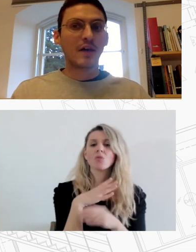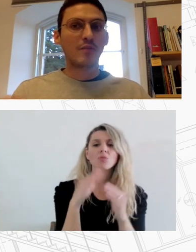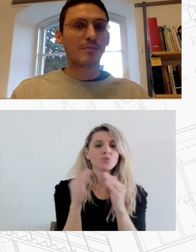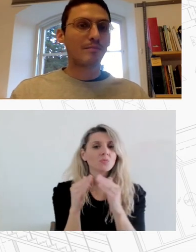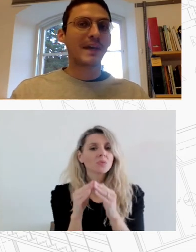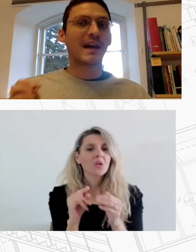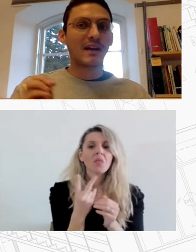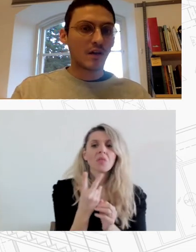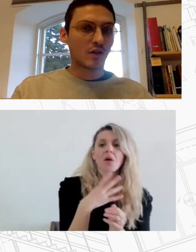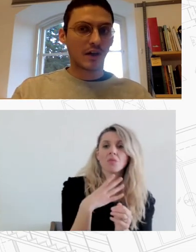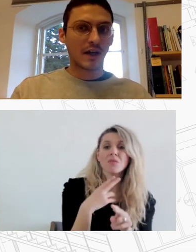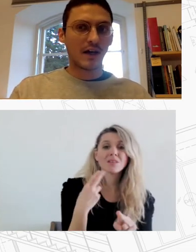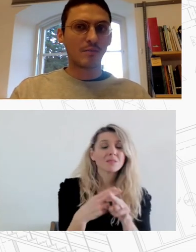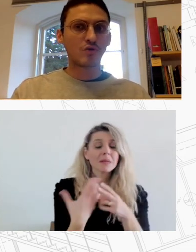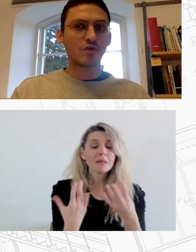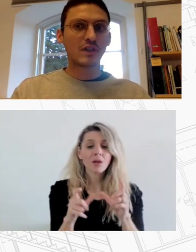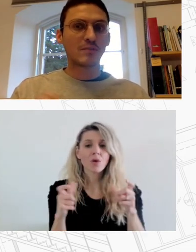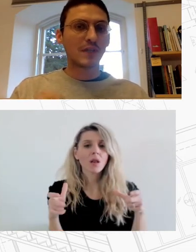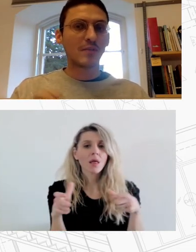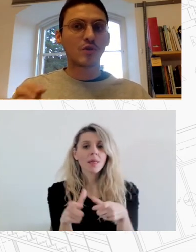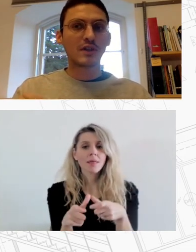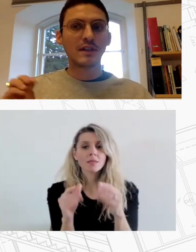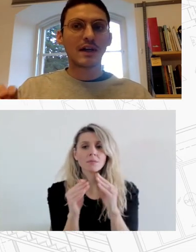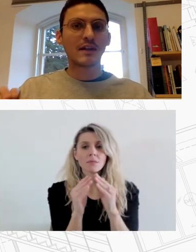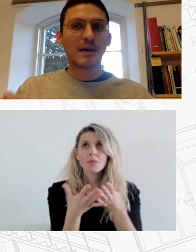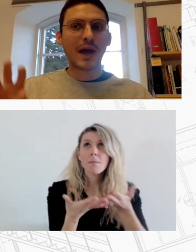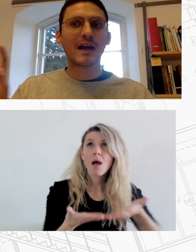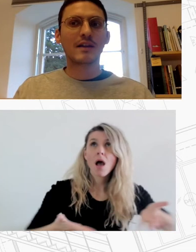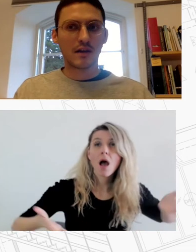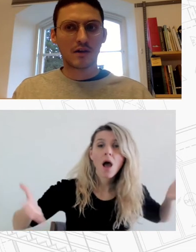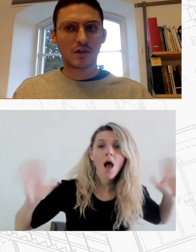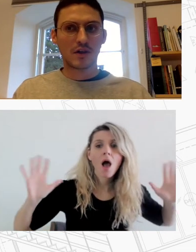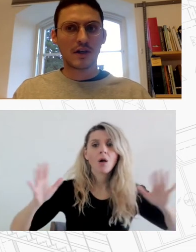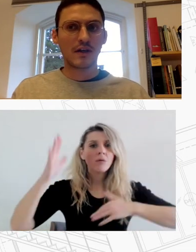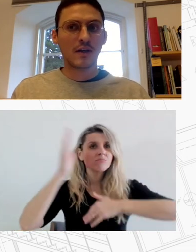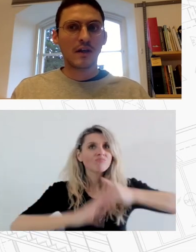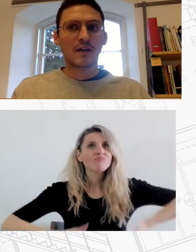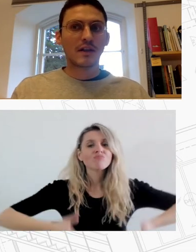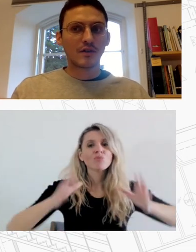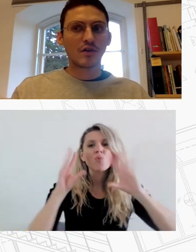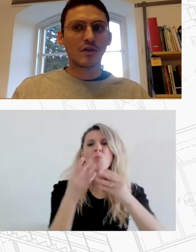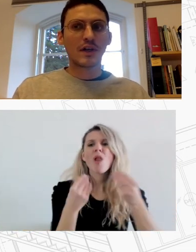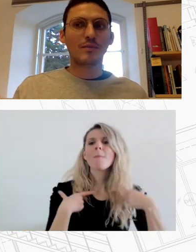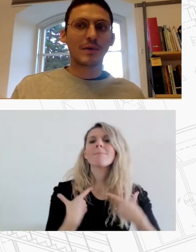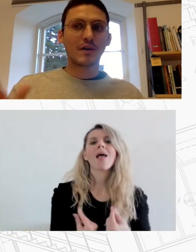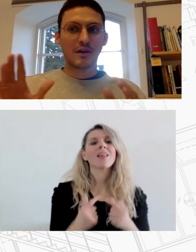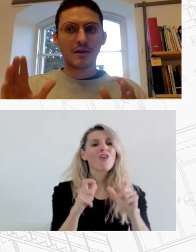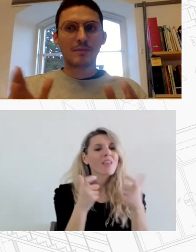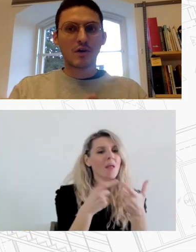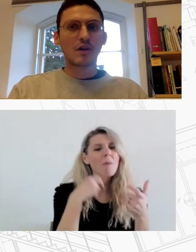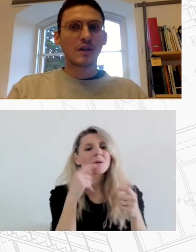έχουμε μικρά νοικοκυριά που ζουν σε σπίτια που κτίστηκαν για μεγαλύτερα νοικοκυριά και ταυτόχρονα έχουμε